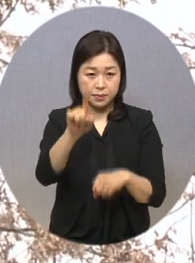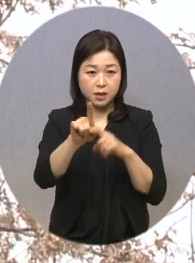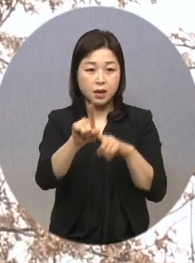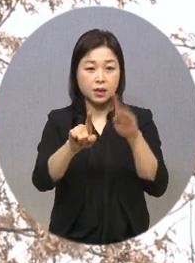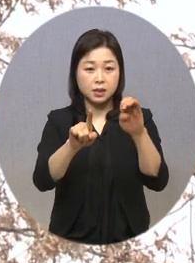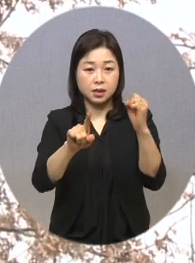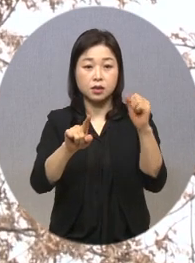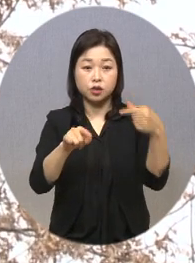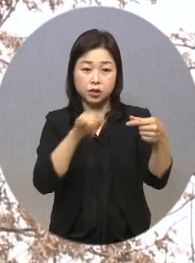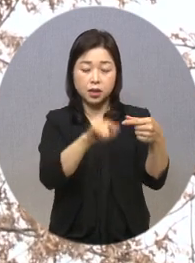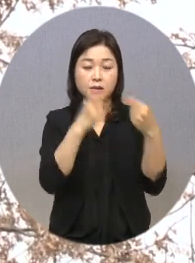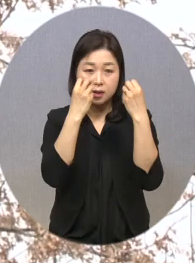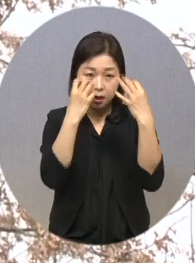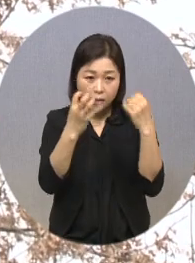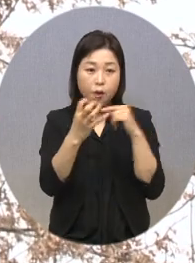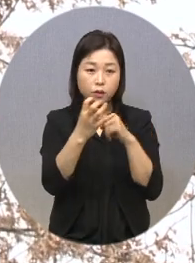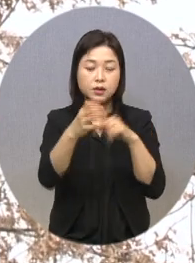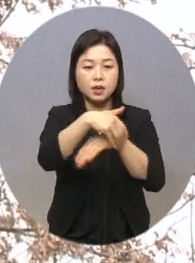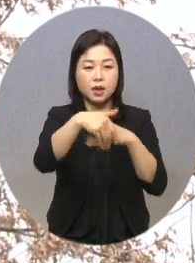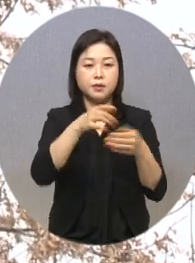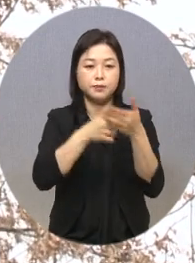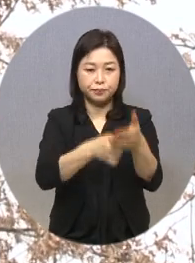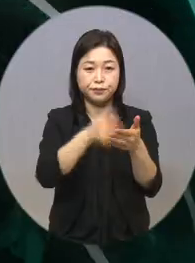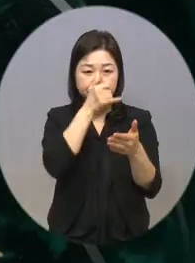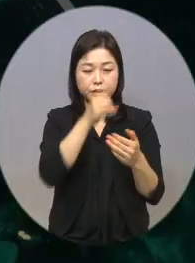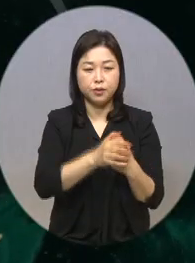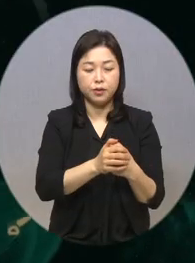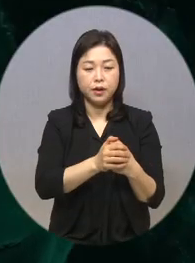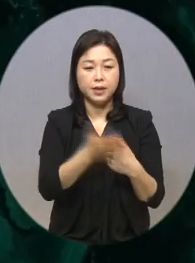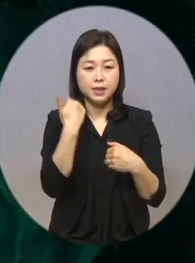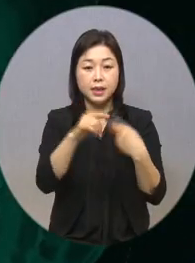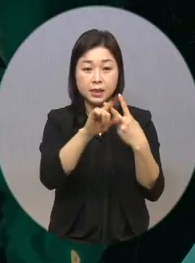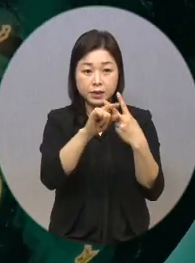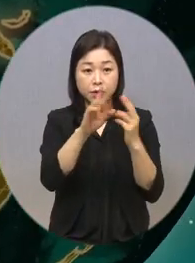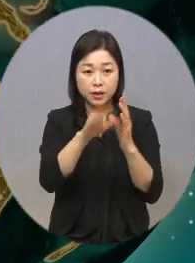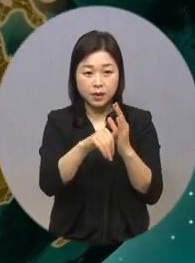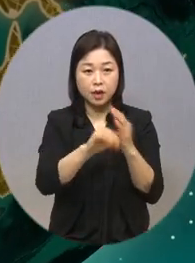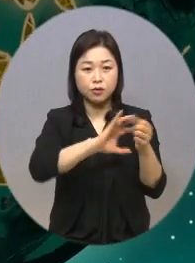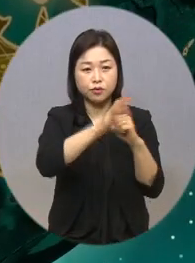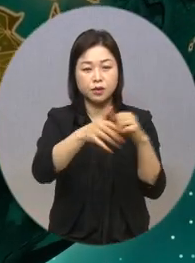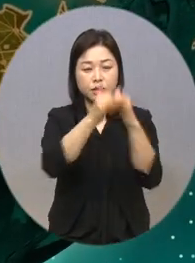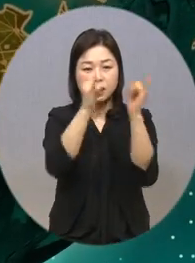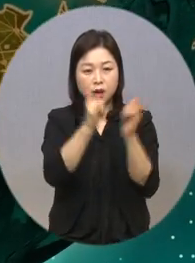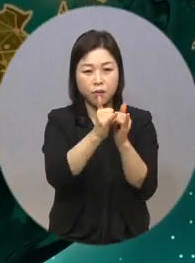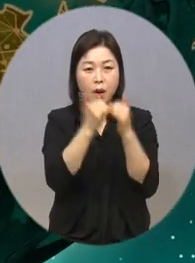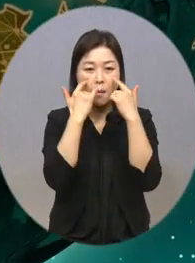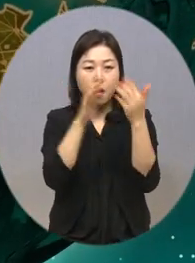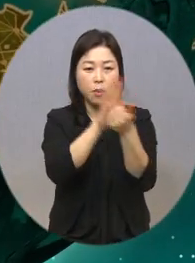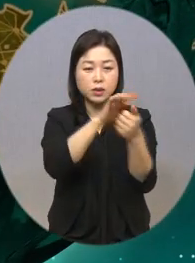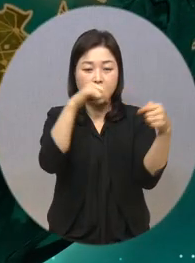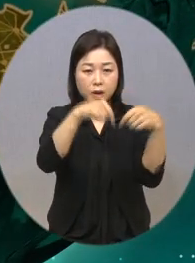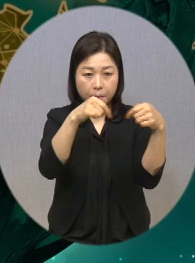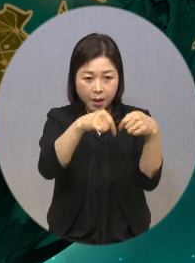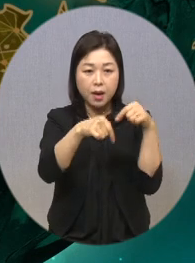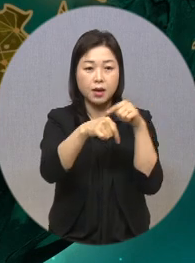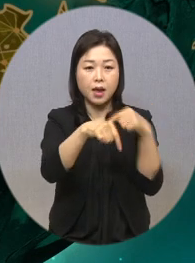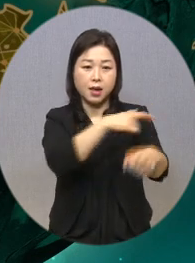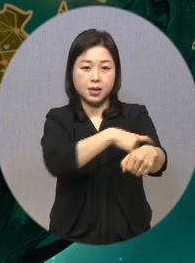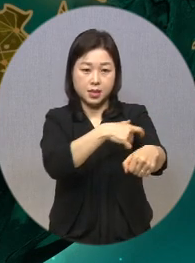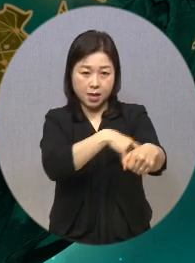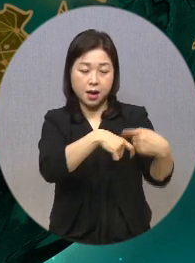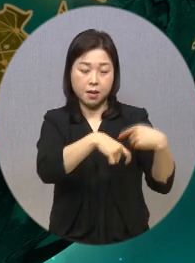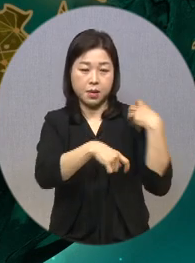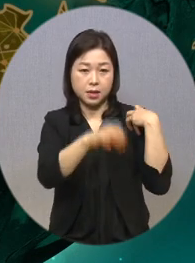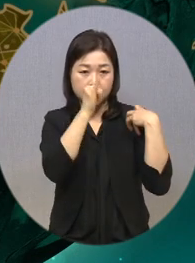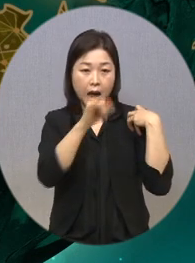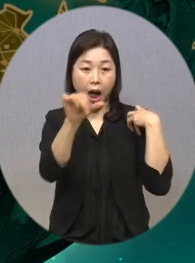신경영도약 원년 계획을 추진하고 있으며 지난 2월에 국제사회보장협회 이사가 주관한 아시아 및 태평양 지역의